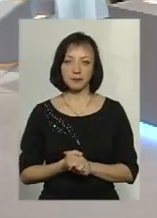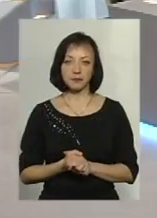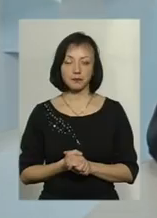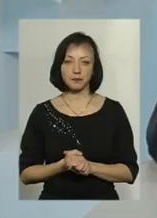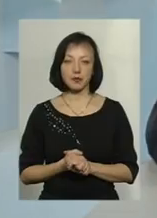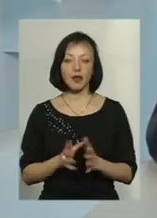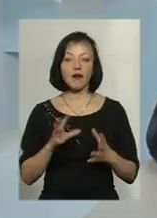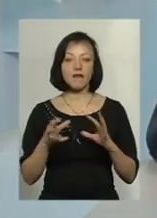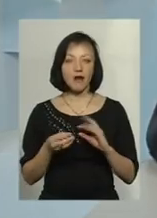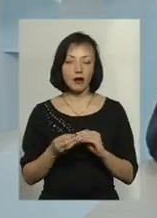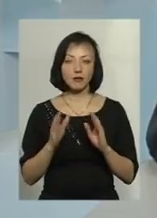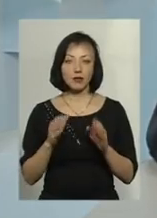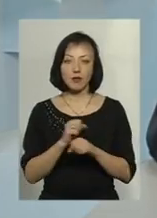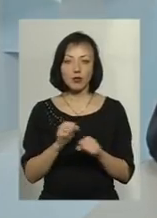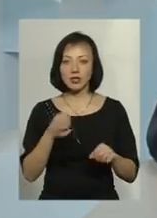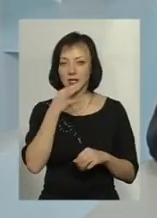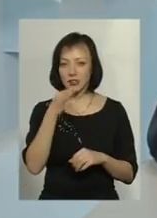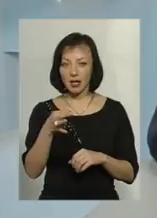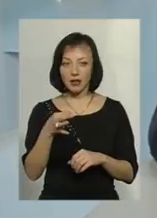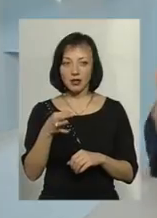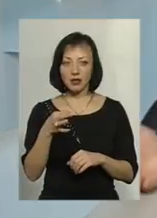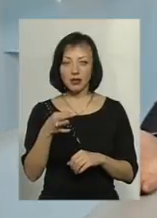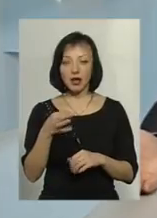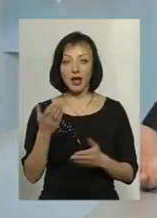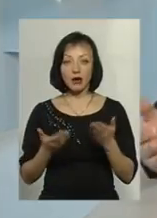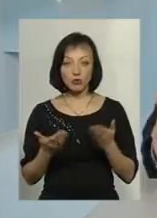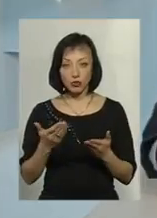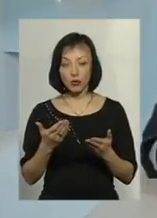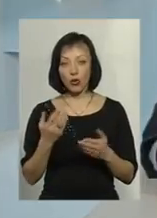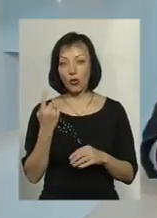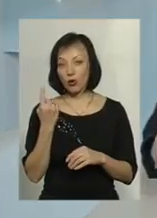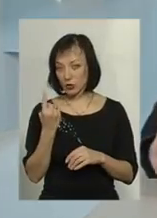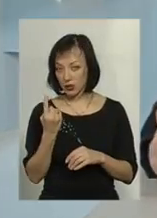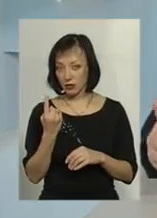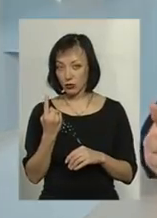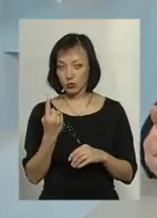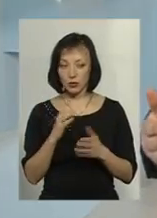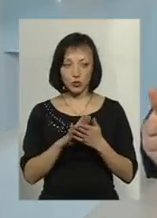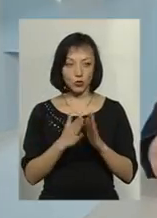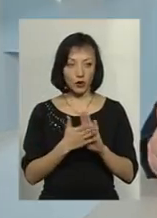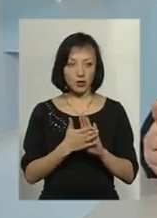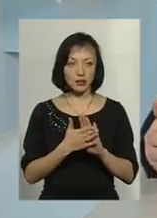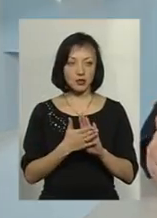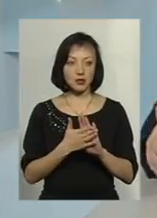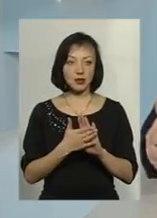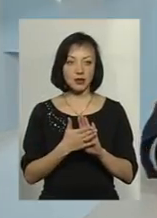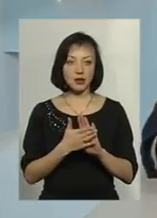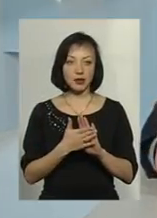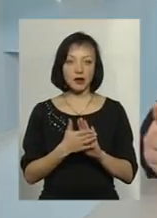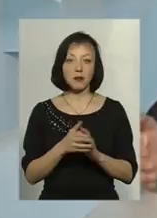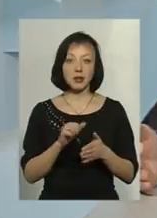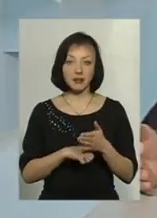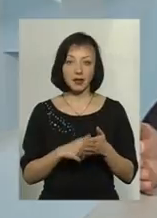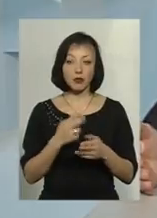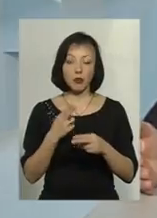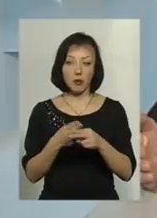І ефект буде, не можна сказати, ну, якщо навіть хоча б одну ситуацію, ця ситуація призвела